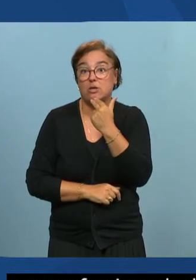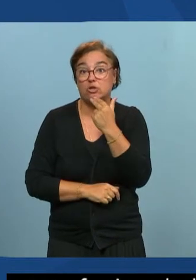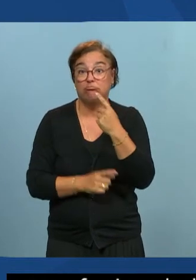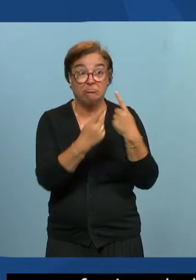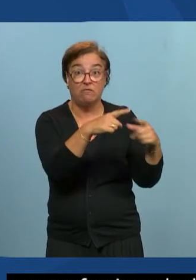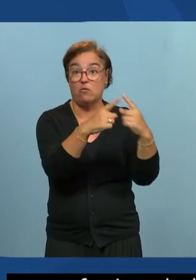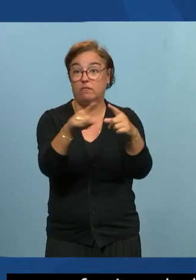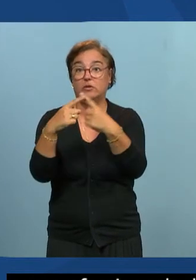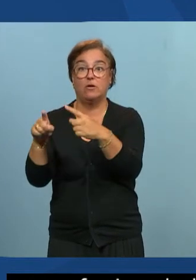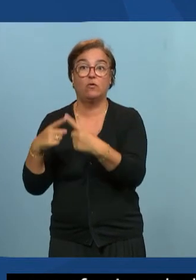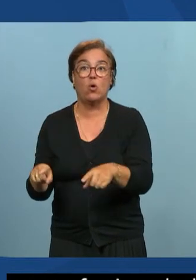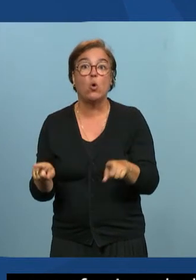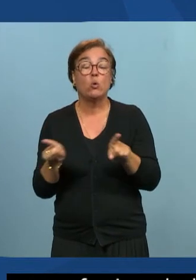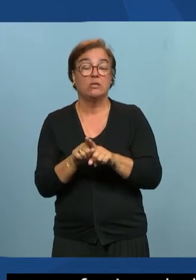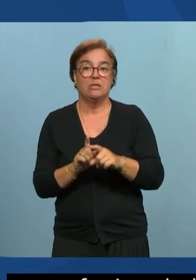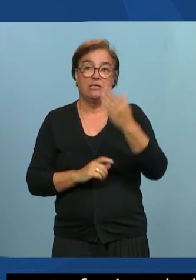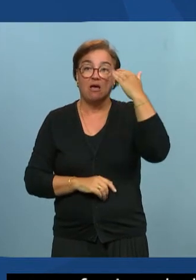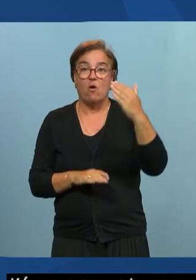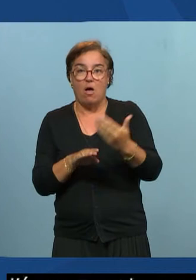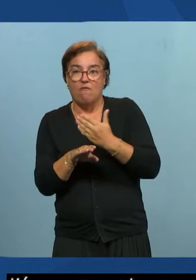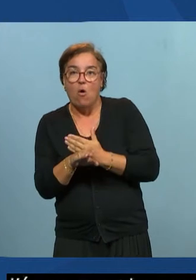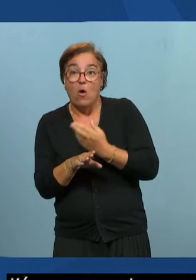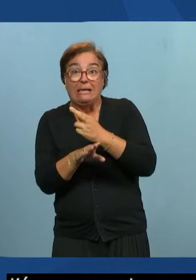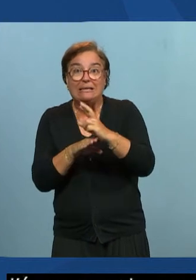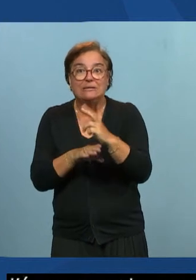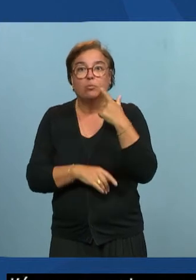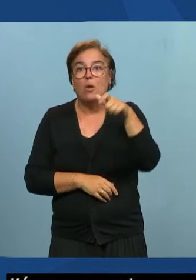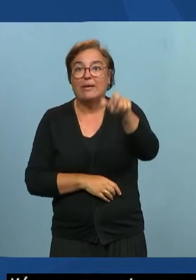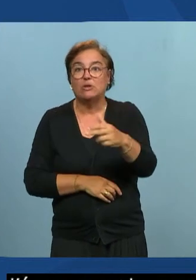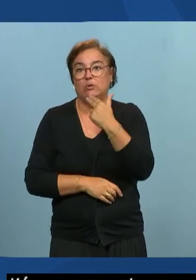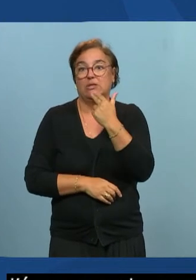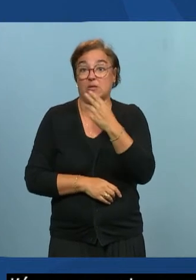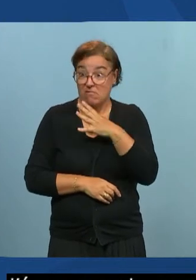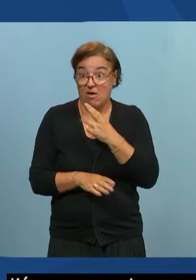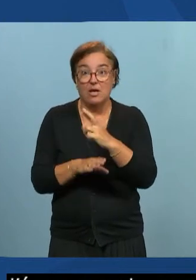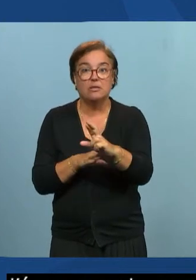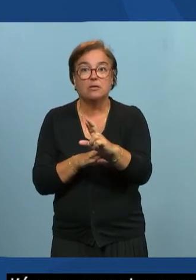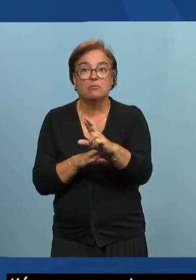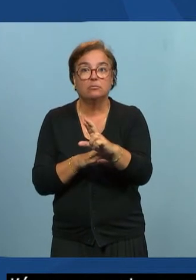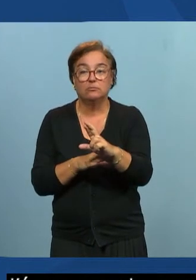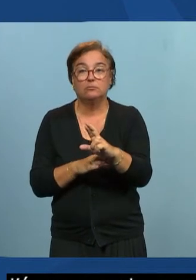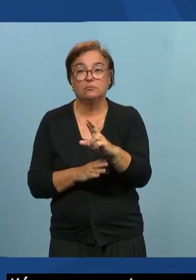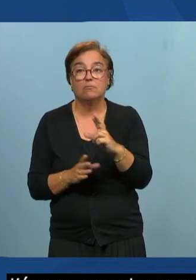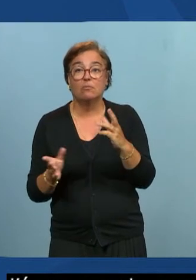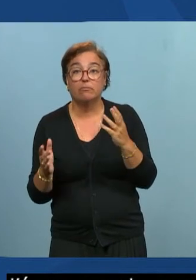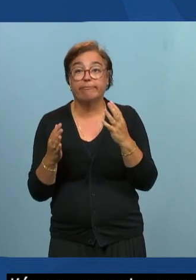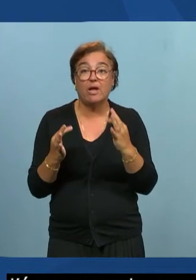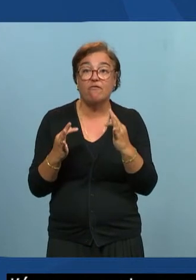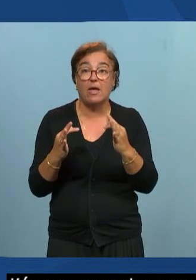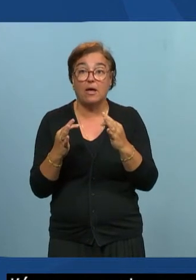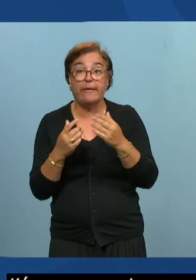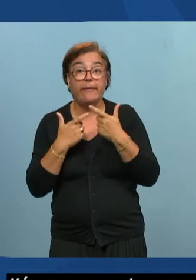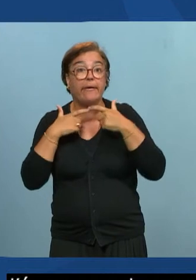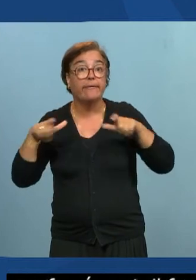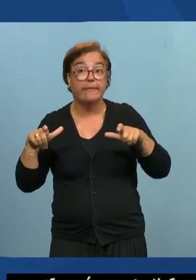Essayer de prévenir les risques pour les utilisateurs. Il y a des risques dont on va beaucoup parler sur la question d'accès à l